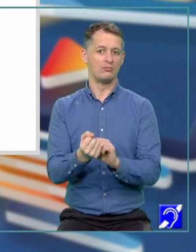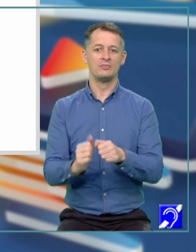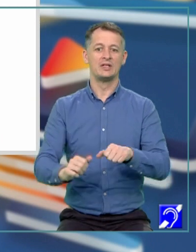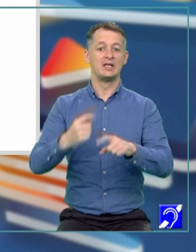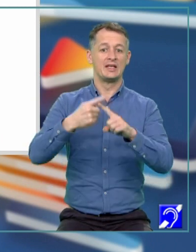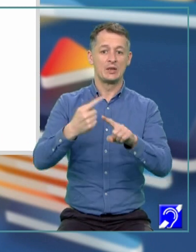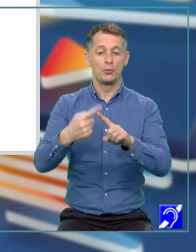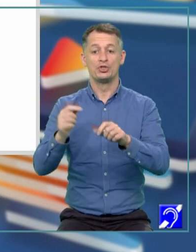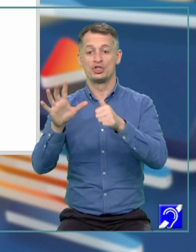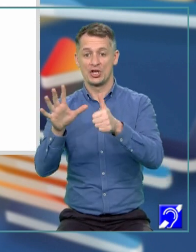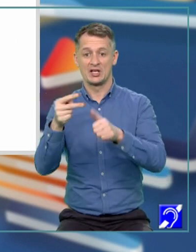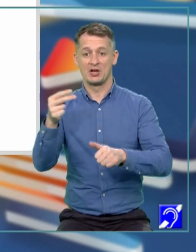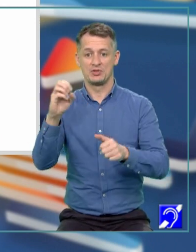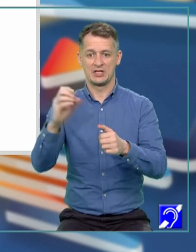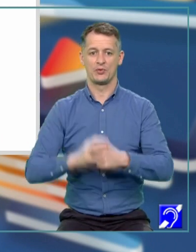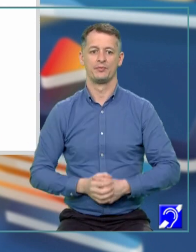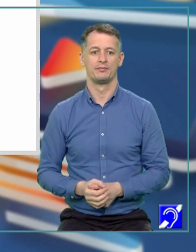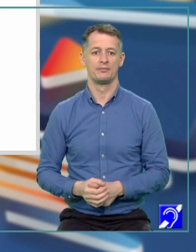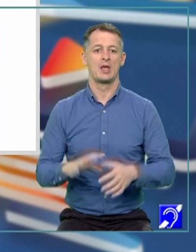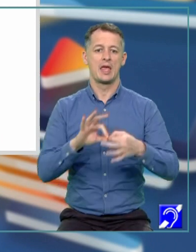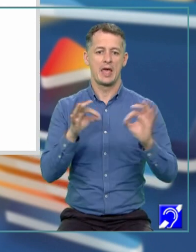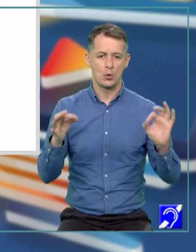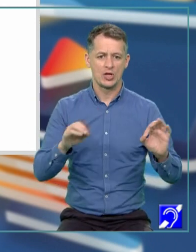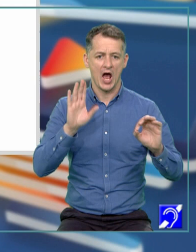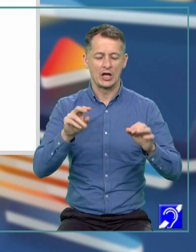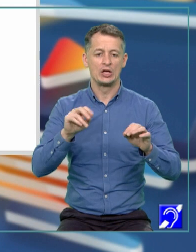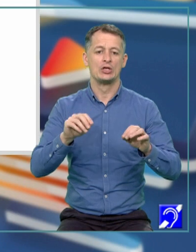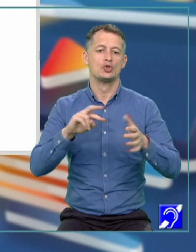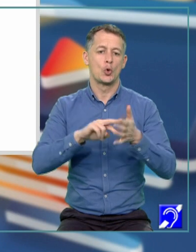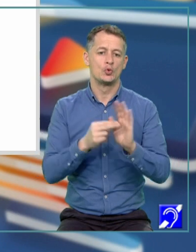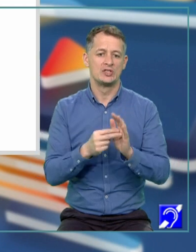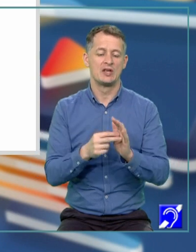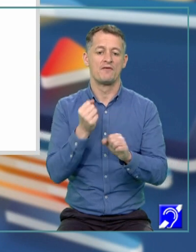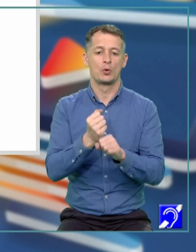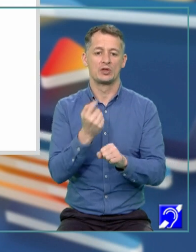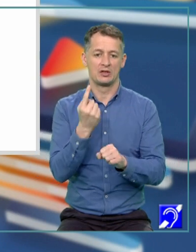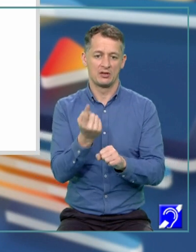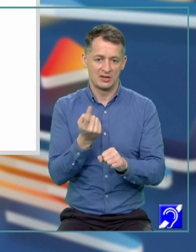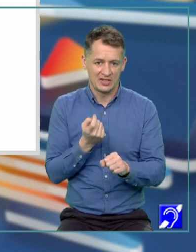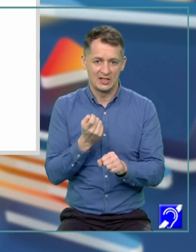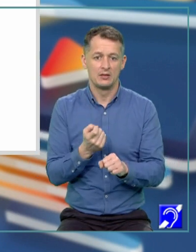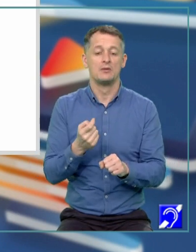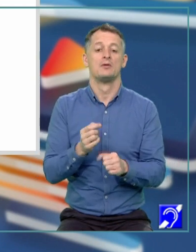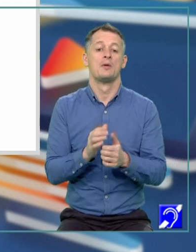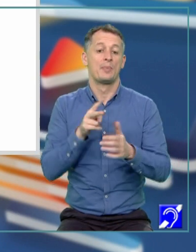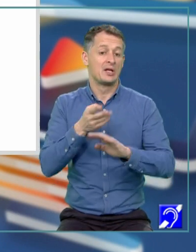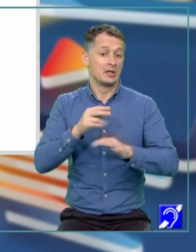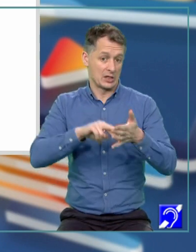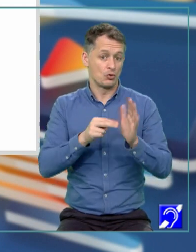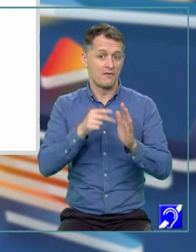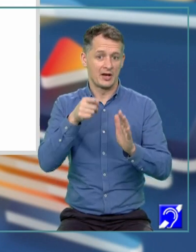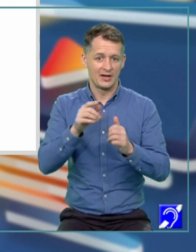egal cu 0. Deci, ecuația are mulțimea soluțiilor formată din soluția obținută prin rezolvarea